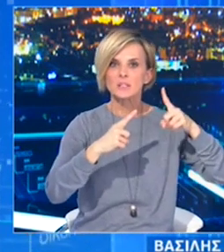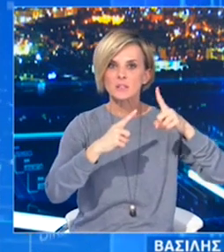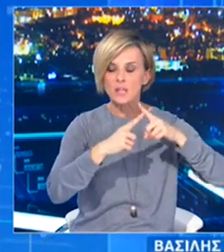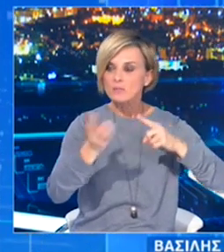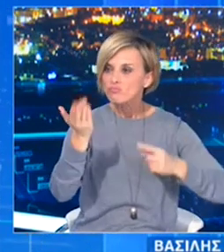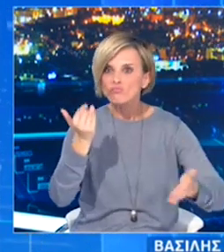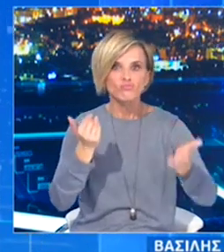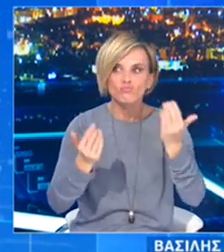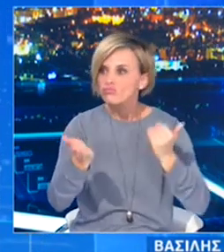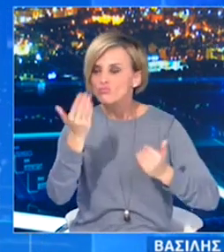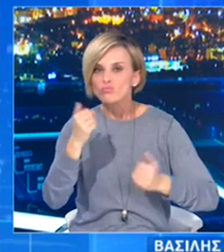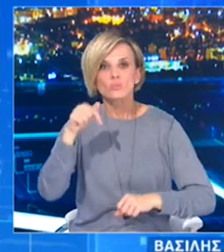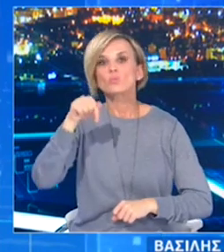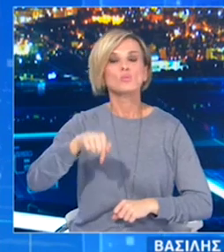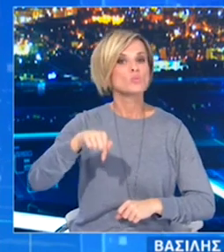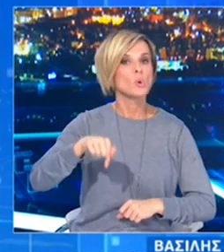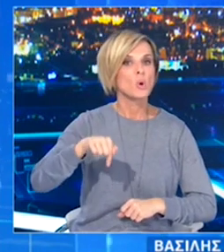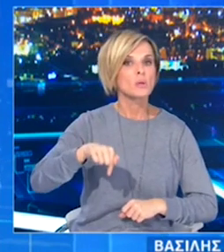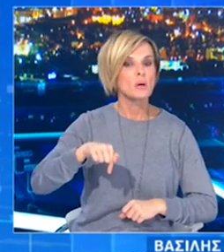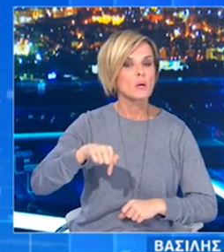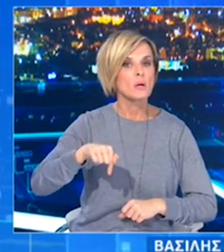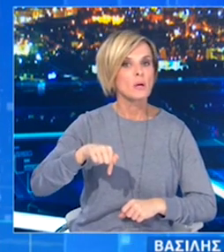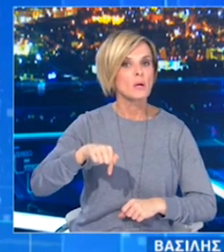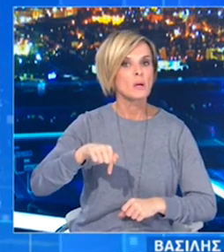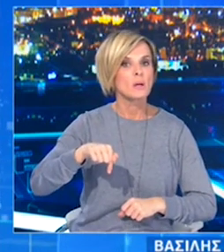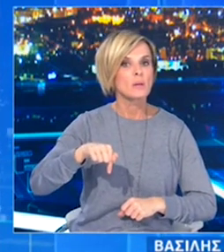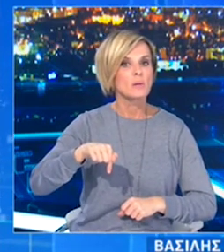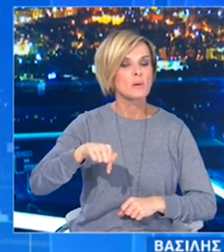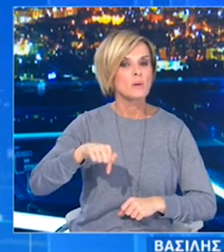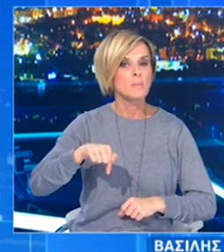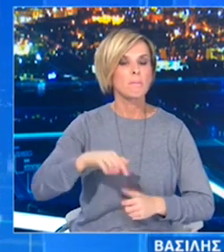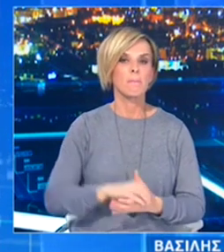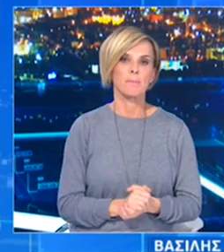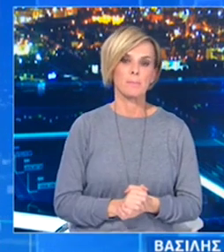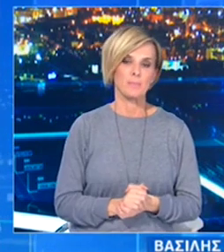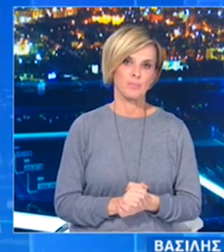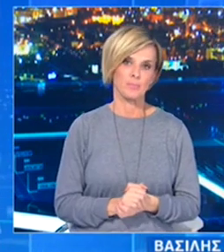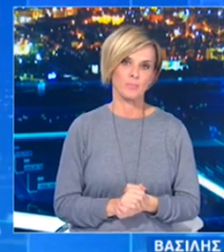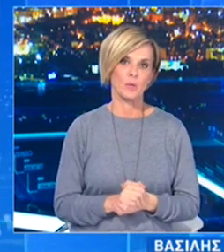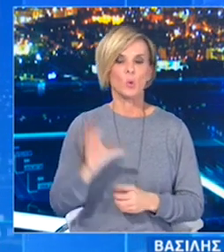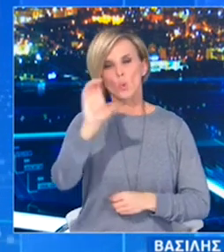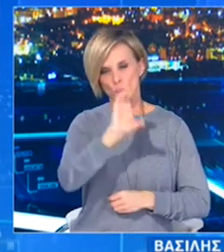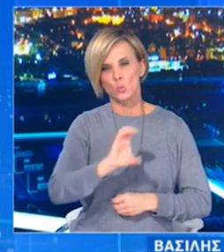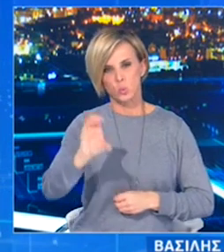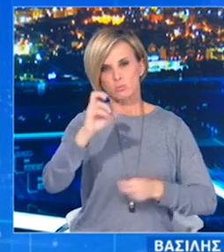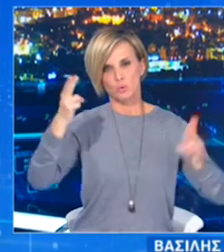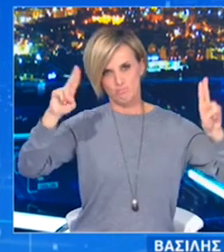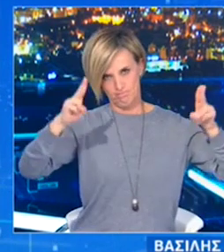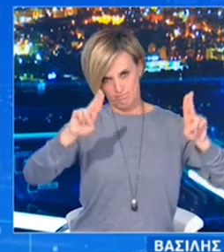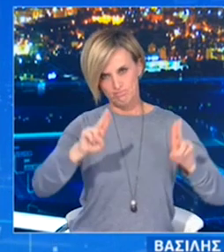τώρα που έχουν ολοκληρωθεί ουσιαστικά η τουριστική περίοδος